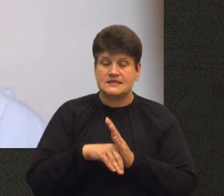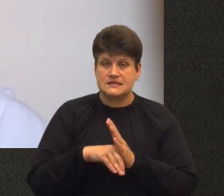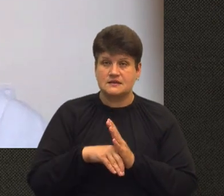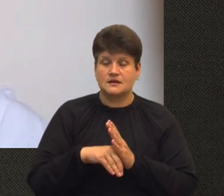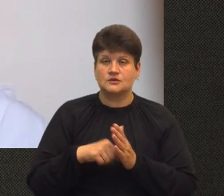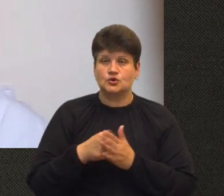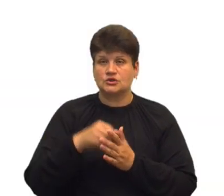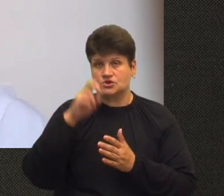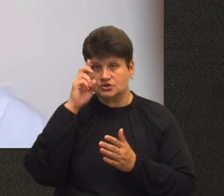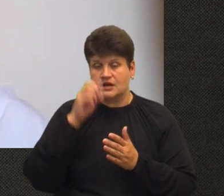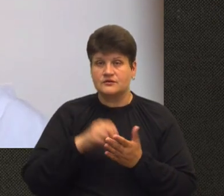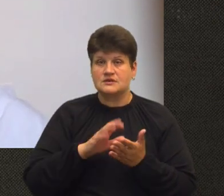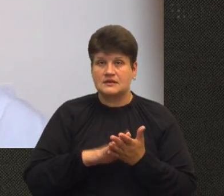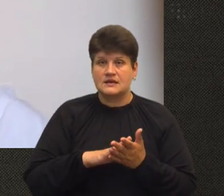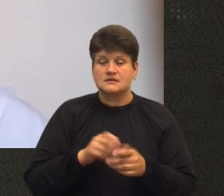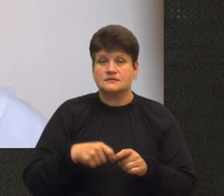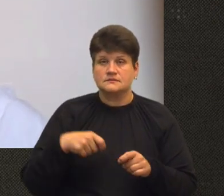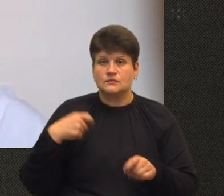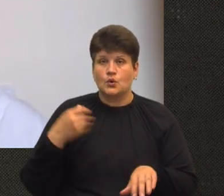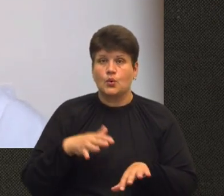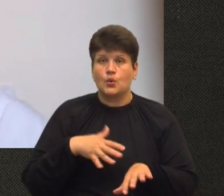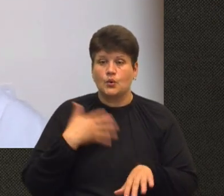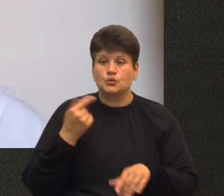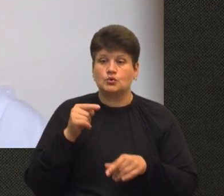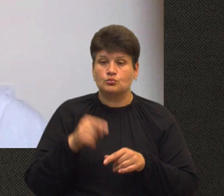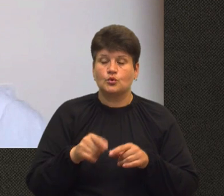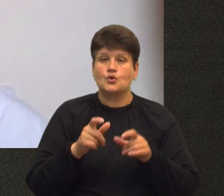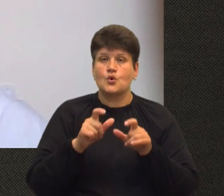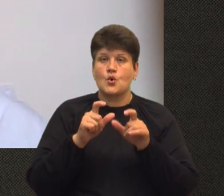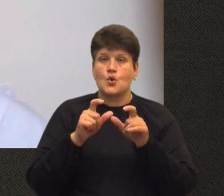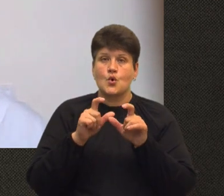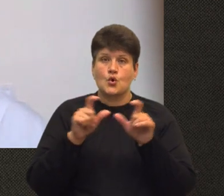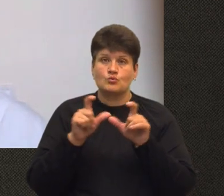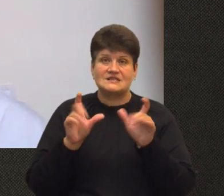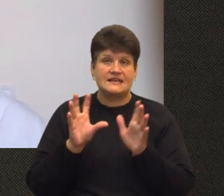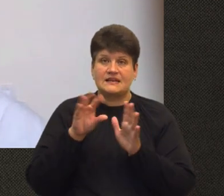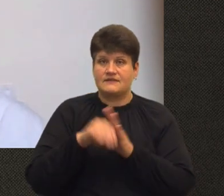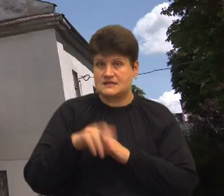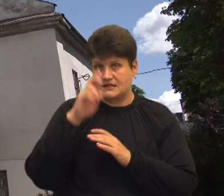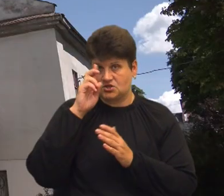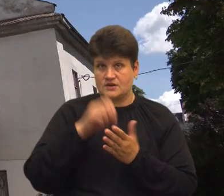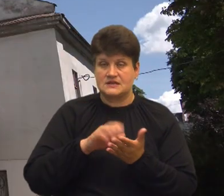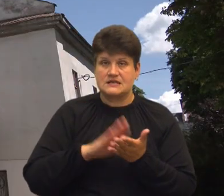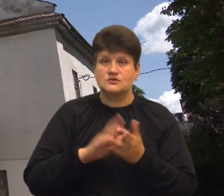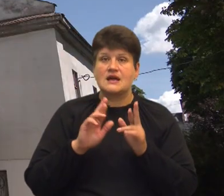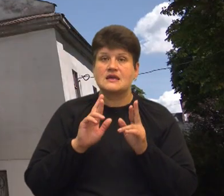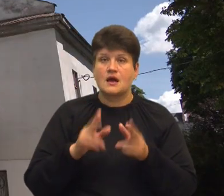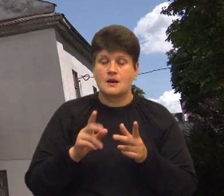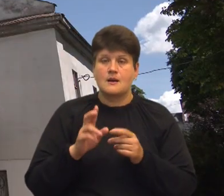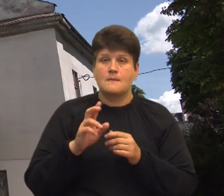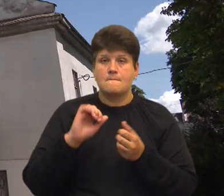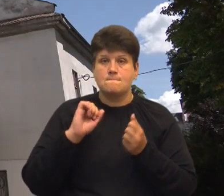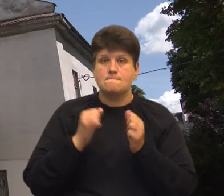чомусь десятиліттям Тому корпуси монастиря так і не були внесені до державного реєстру як пам'яток В обласному